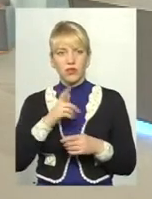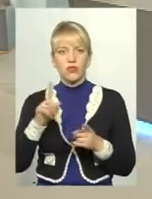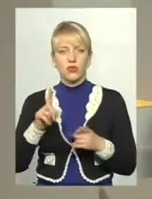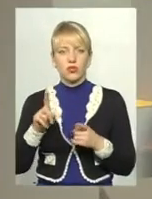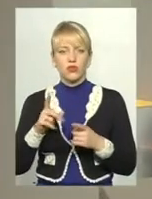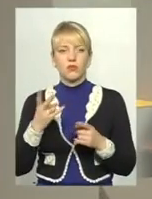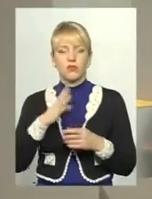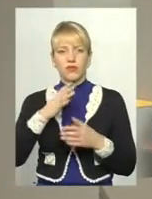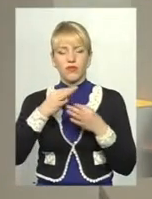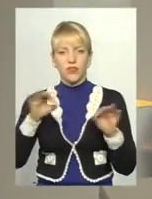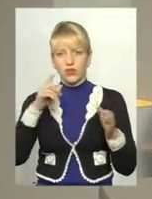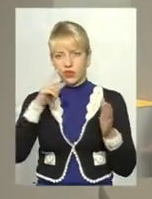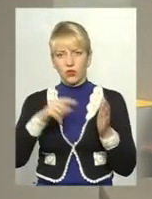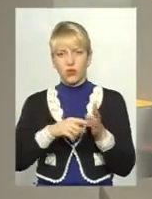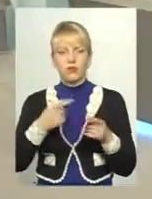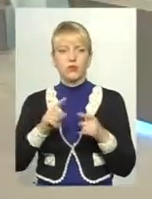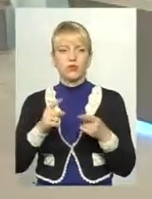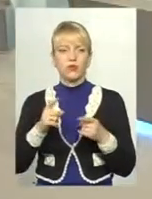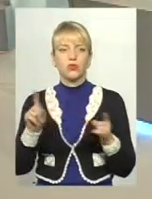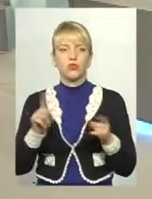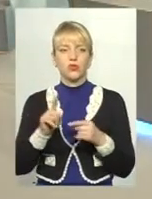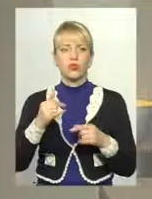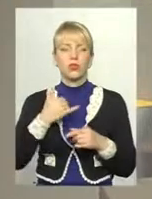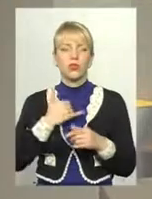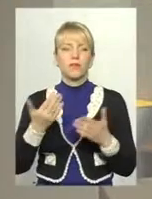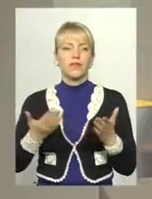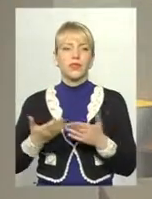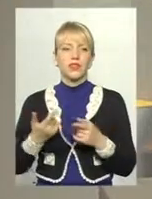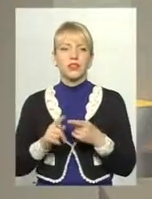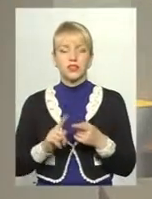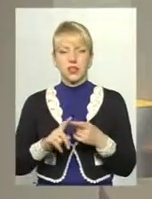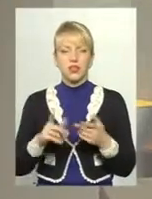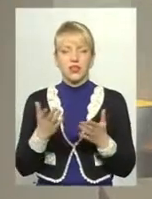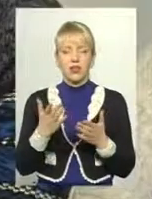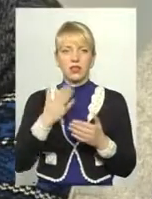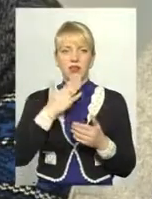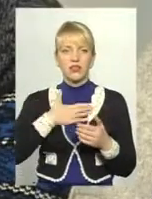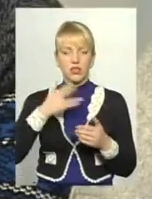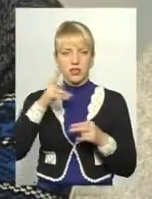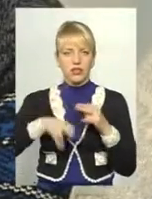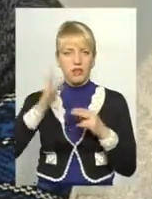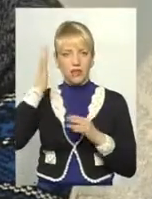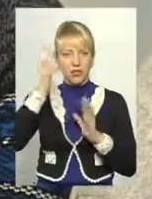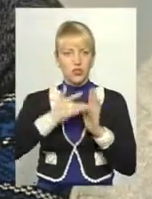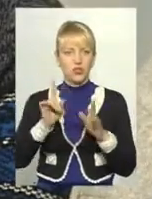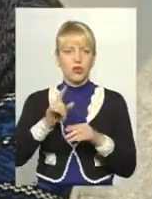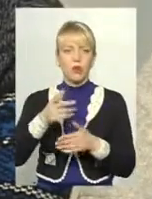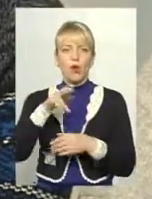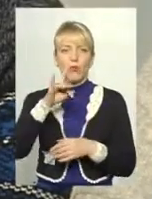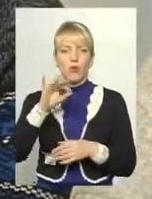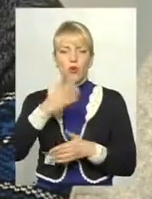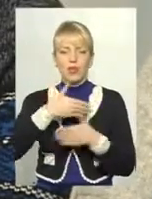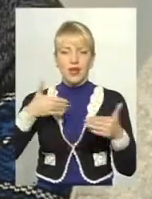дійсно у вільному доступі, тому що у нас, який є сьогодні, який у нас кінцева ціль? Кінцева ціль, щоб про нас знали і нас